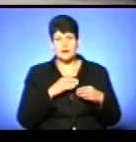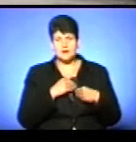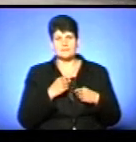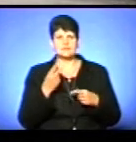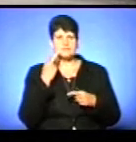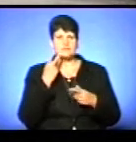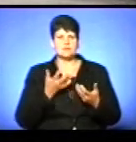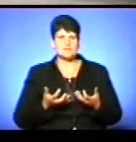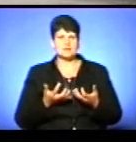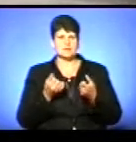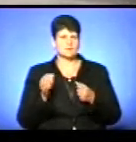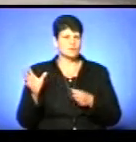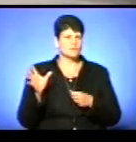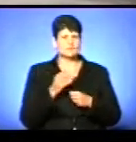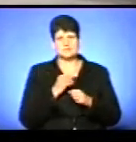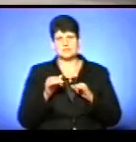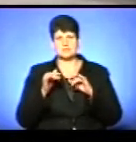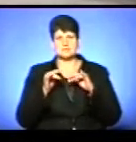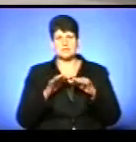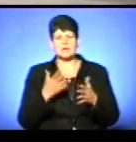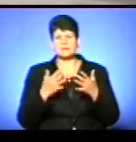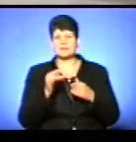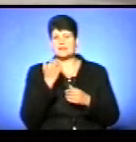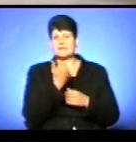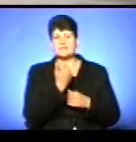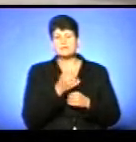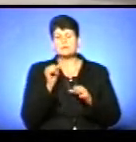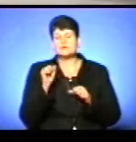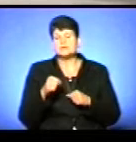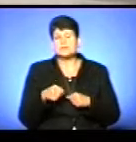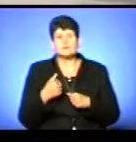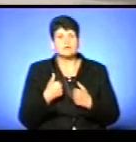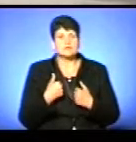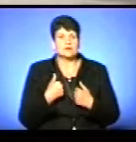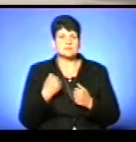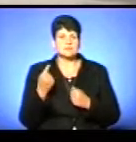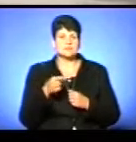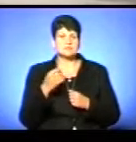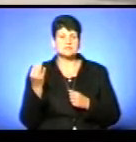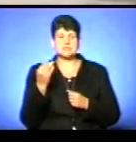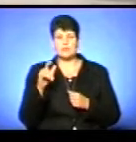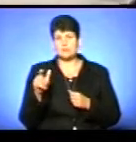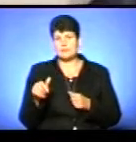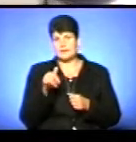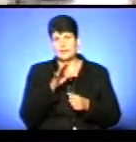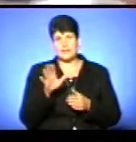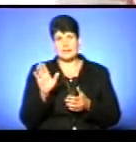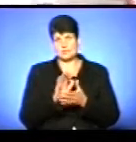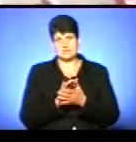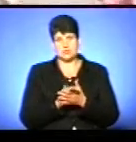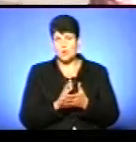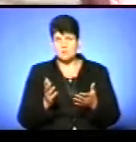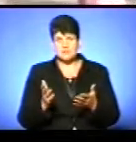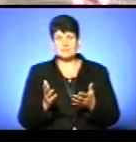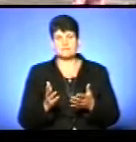підтримувала його у всіх заходах. І якби не він, то, можливо, я б з такими цікавими людьми ніколи б не познайомилася. А так,